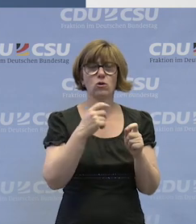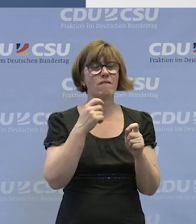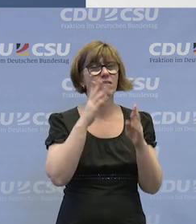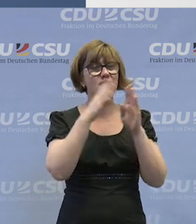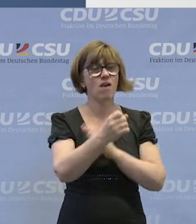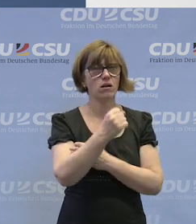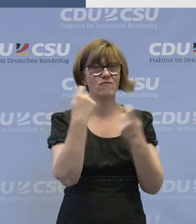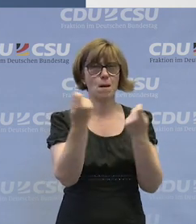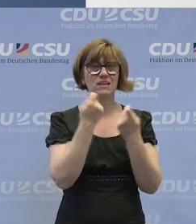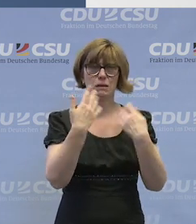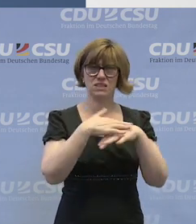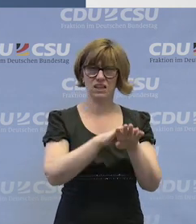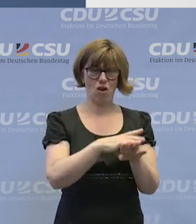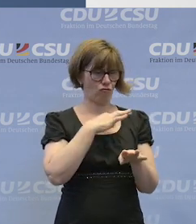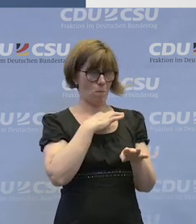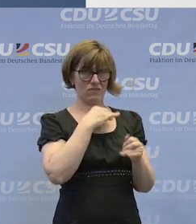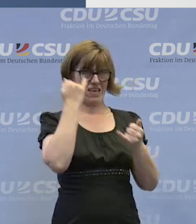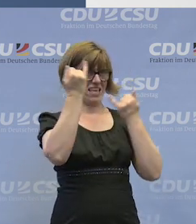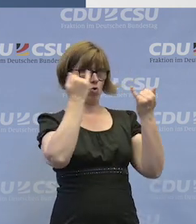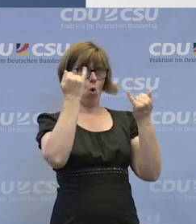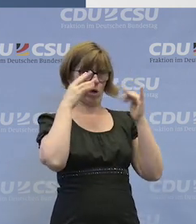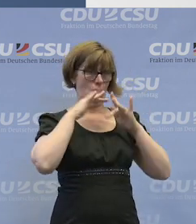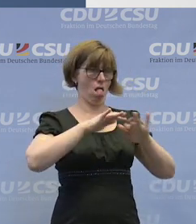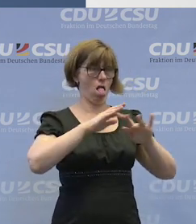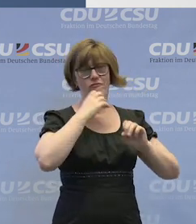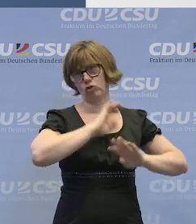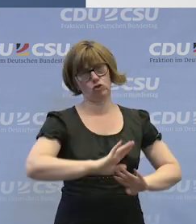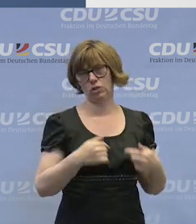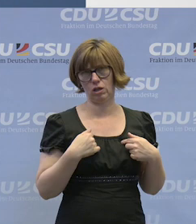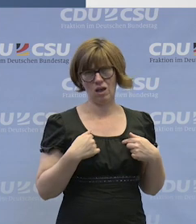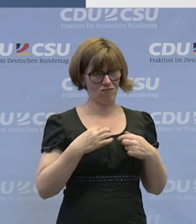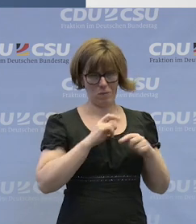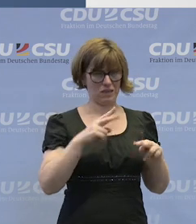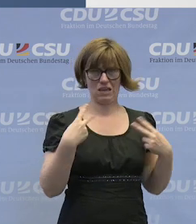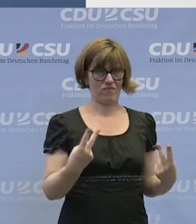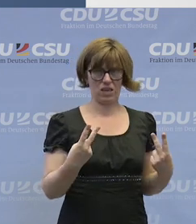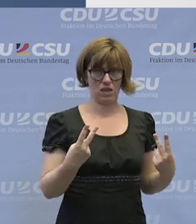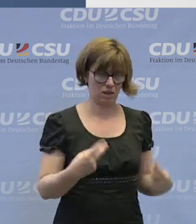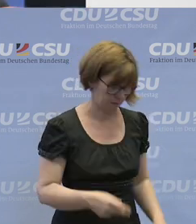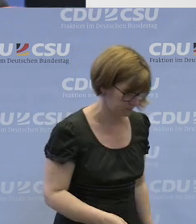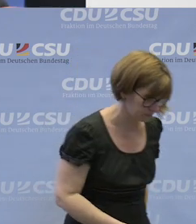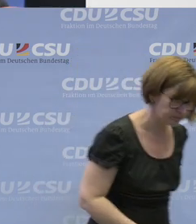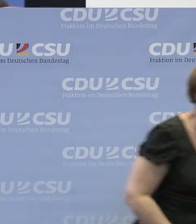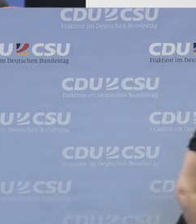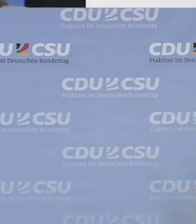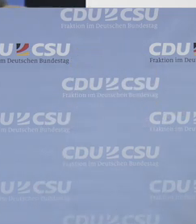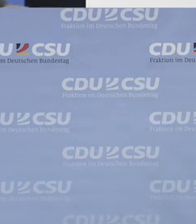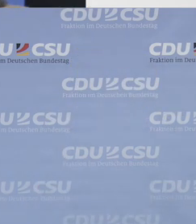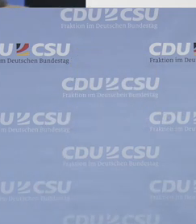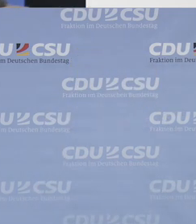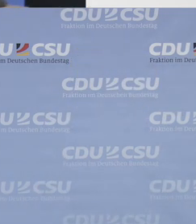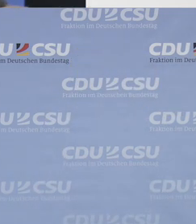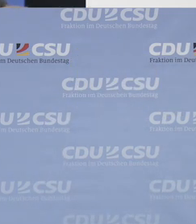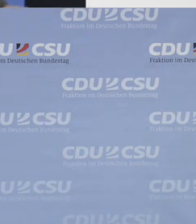Integration. Also das ist mir zu ideologisch. Das sollte an dieser Stelle keine Rolle spielen. Ich darf eine nächste Frage mit